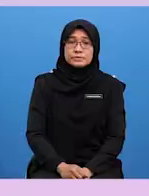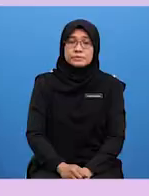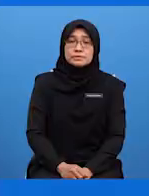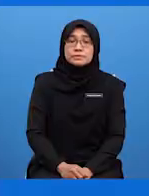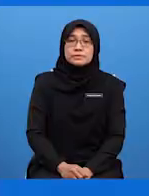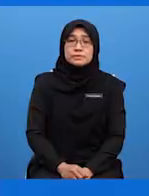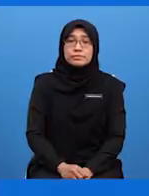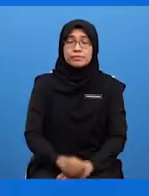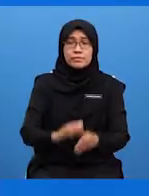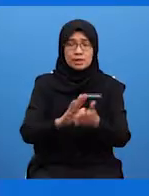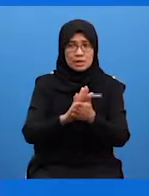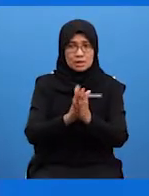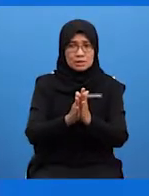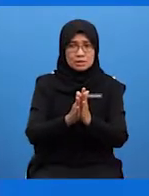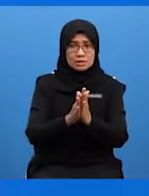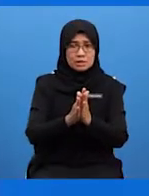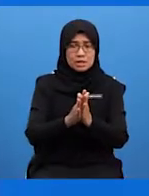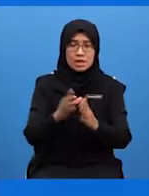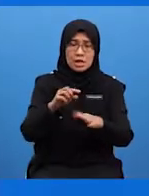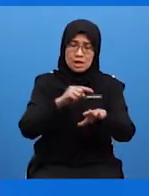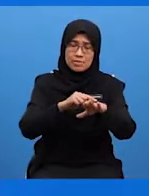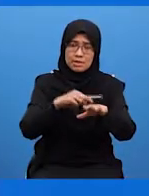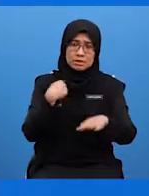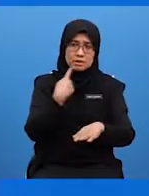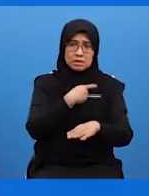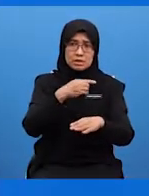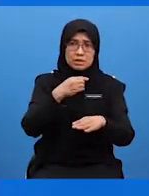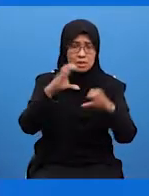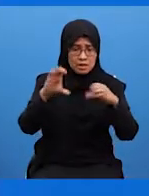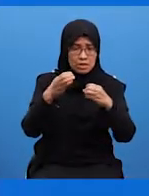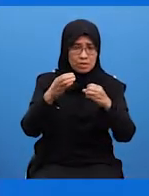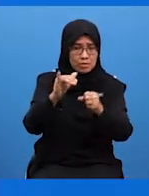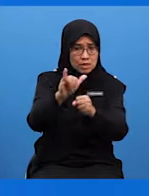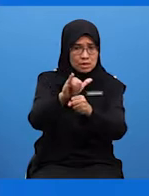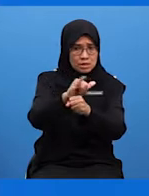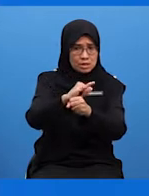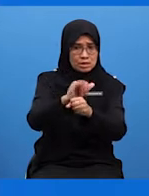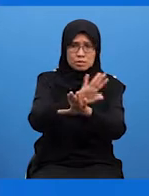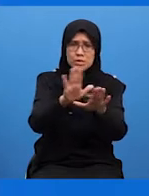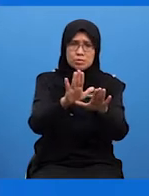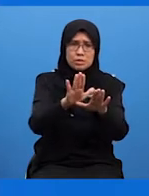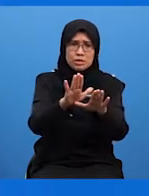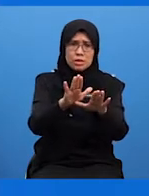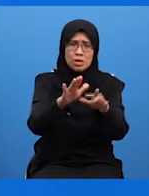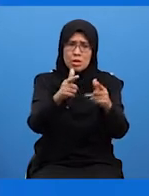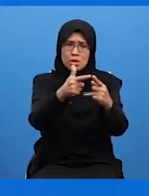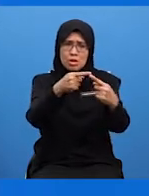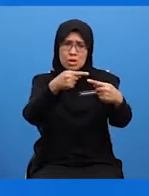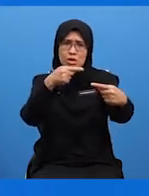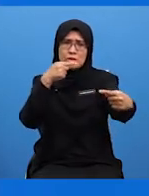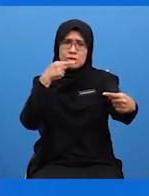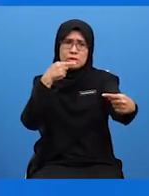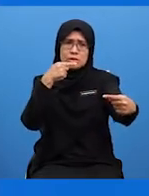Jadi maksudnya kita masa kita buatkan satu karya itu tak boleh lari daripada tema yang telah ditetapkan Dan juga ia juga